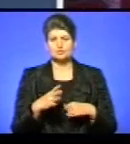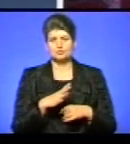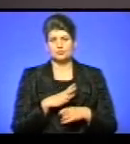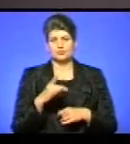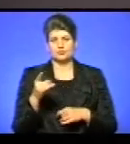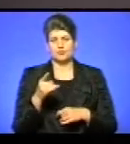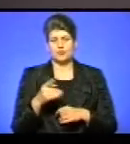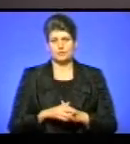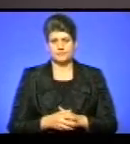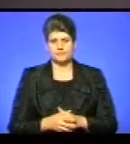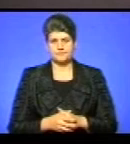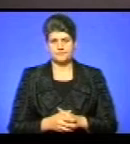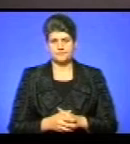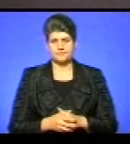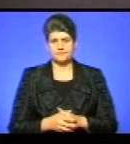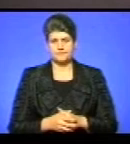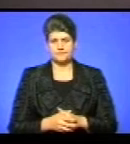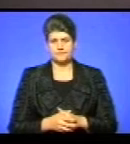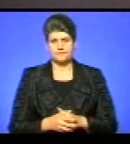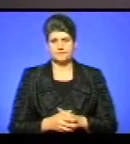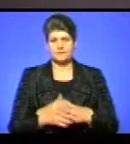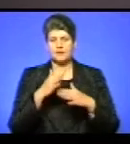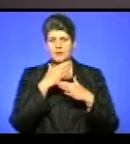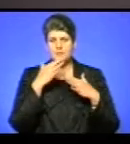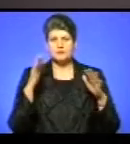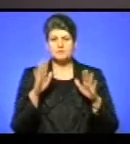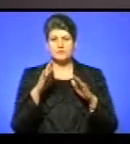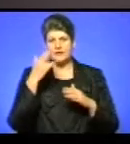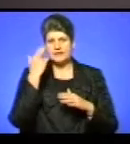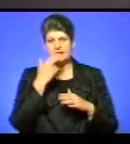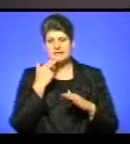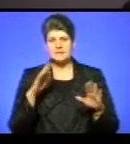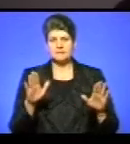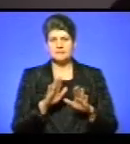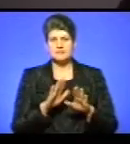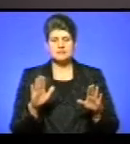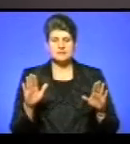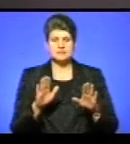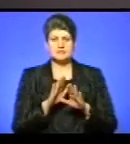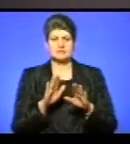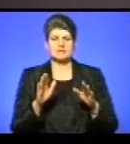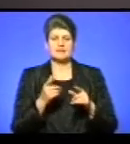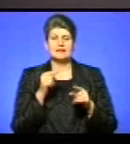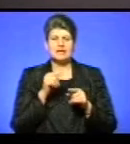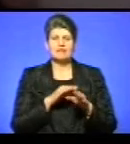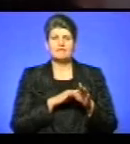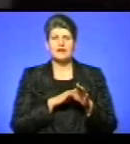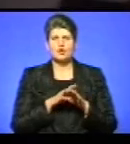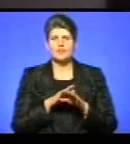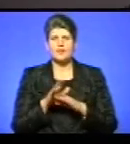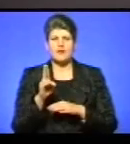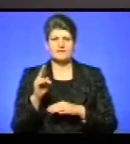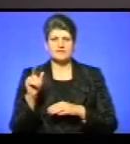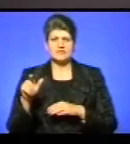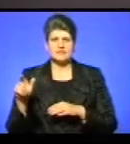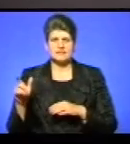Тернополі. Багато співаю італійських пісень «Повороті» Андрея Бочеллі, таких виконавців, де